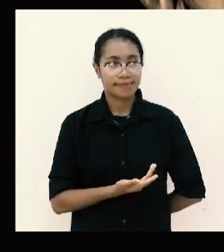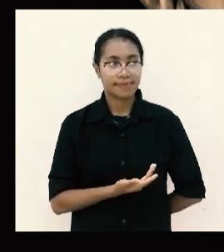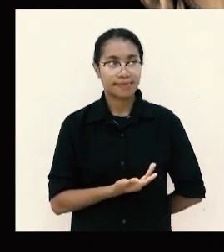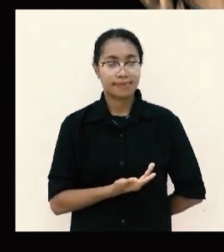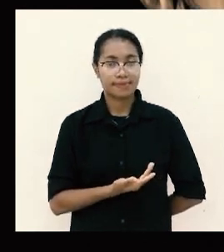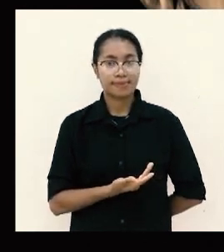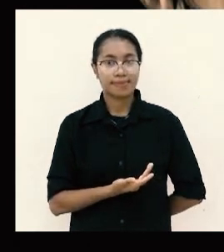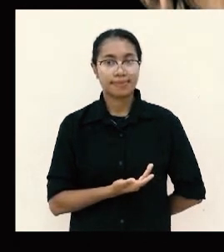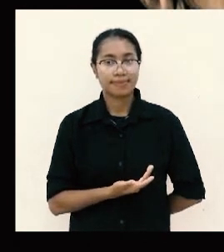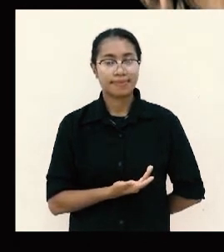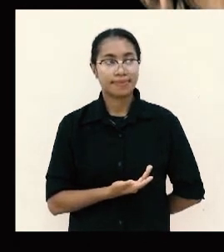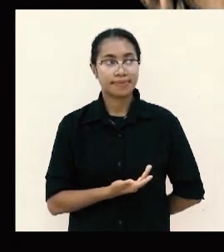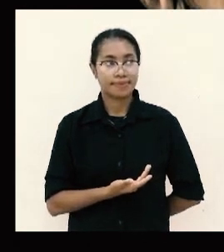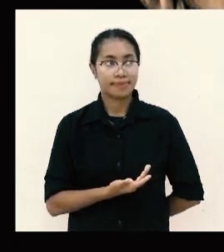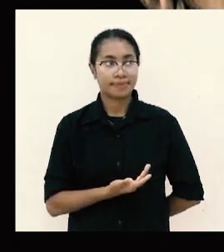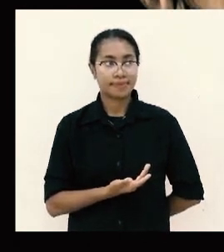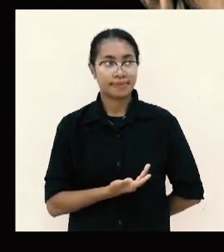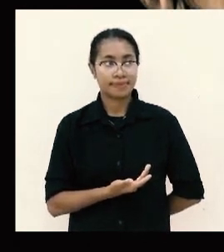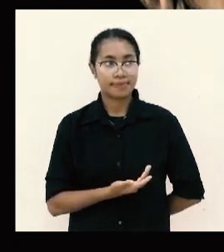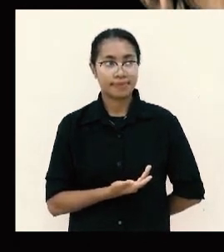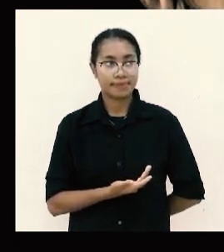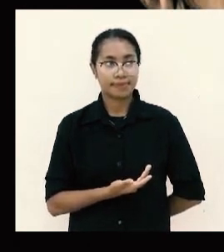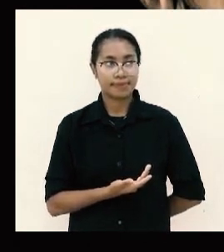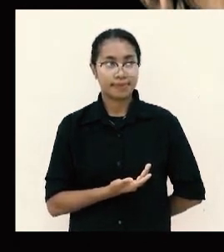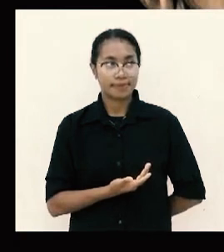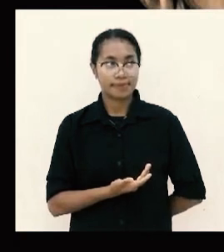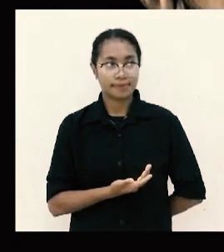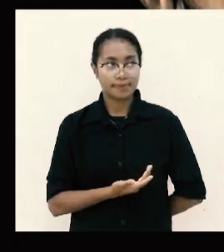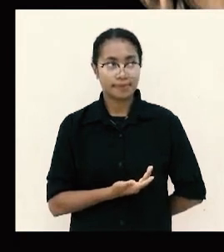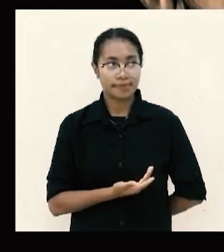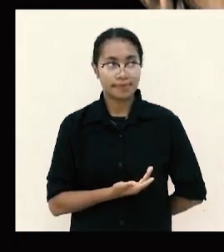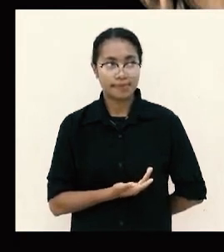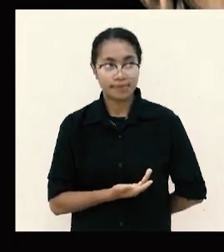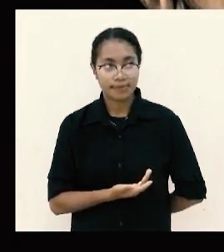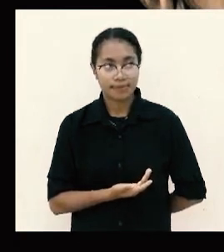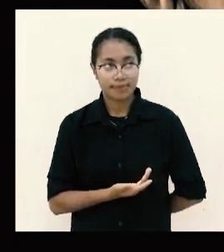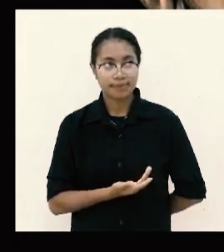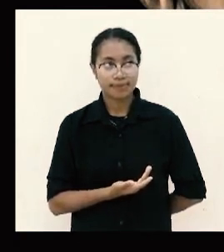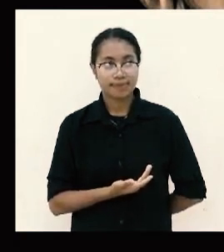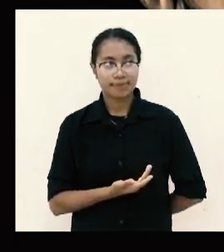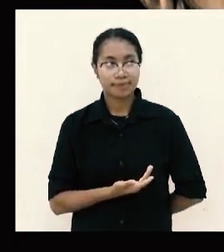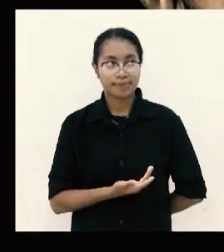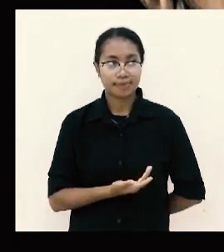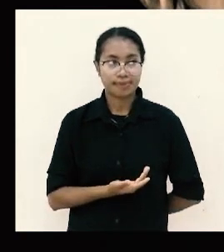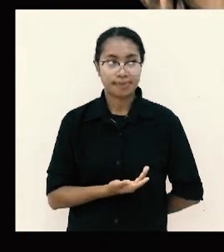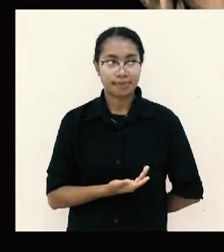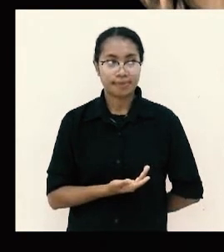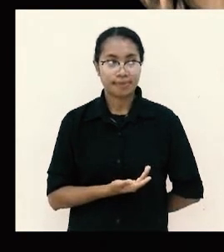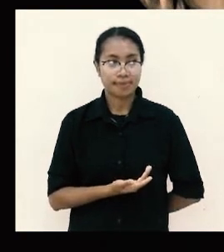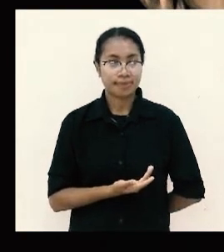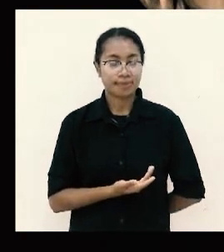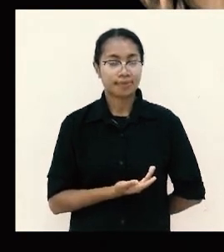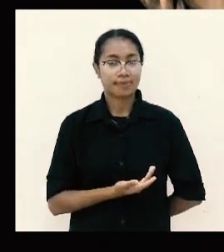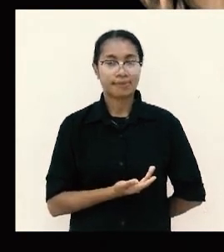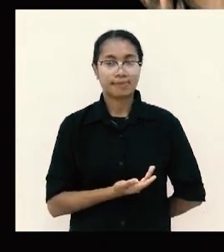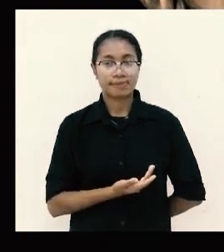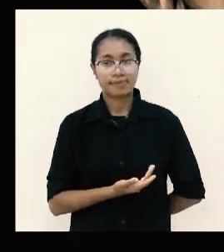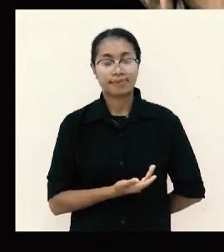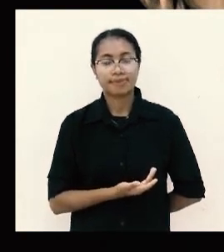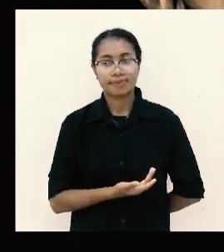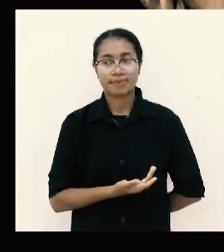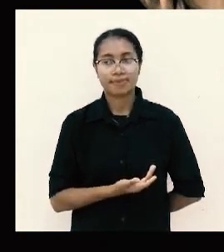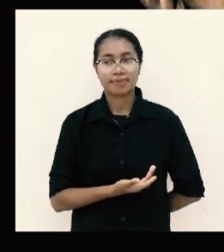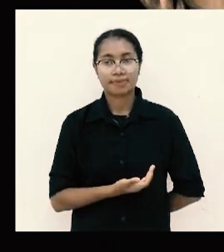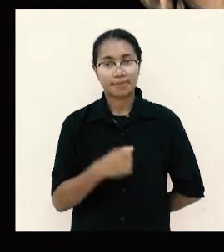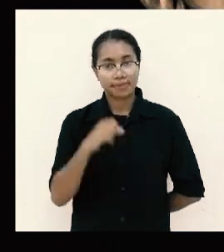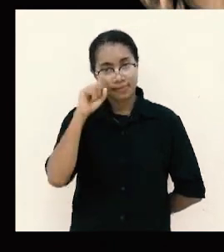hal perhatikan tekanannya dalam segala hal dalam segala perkara tidak ada sesuatu yang